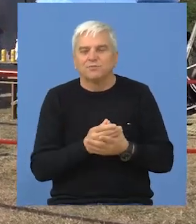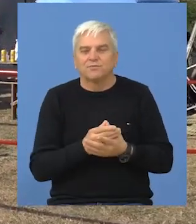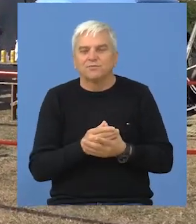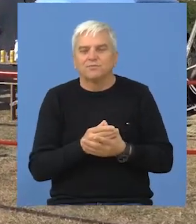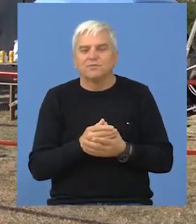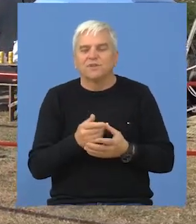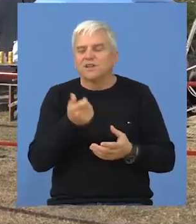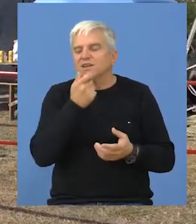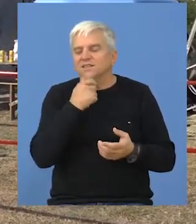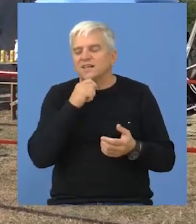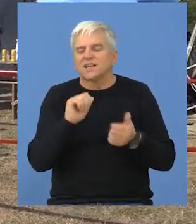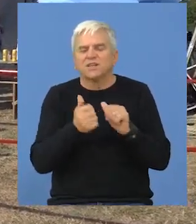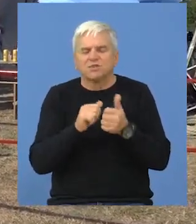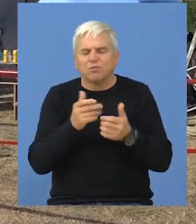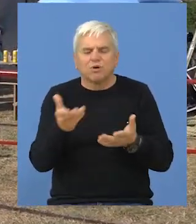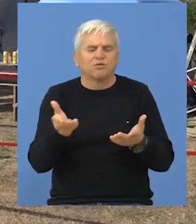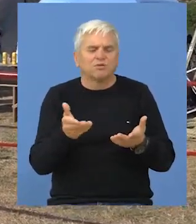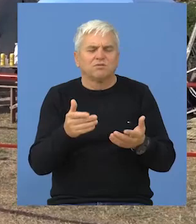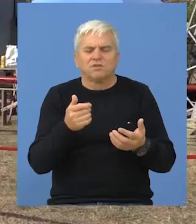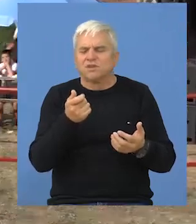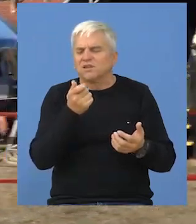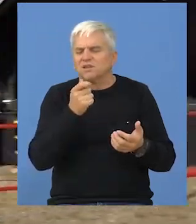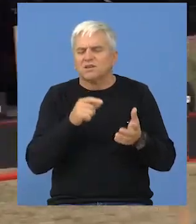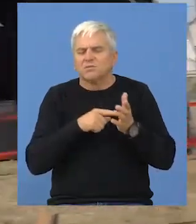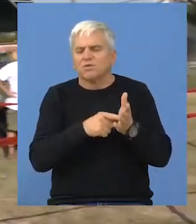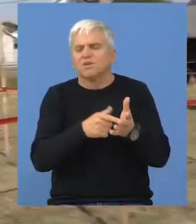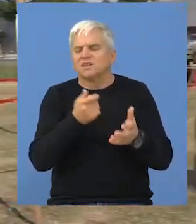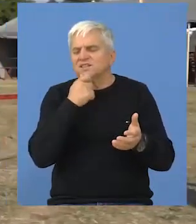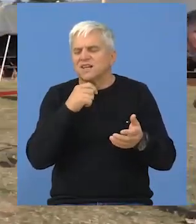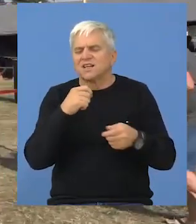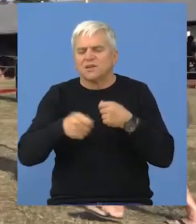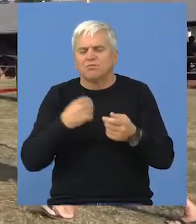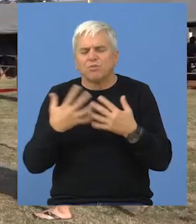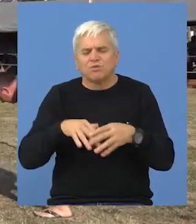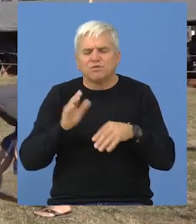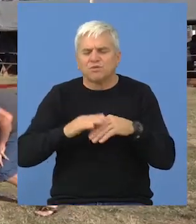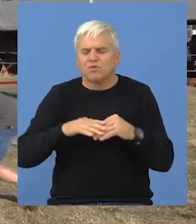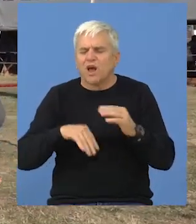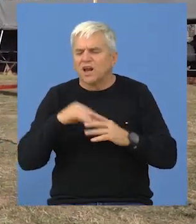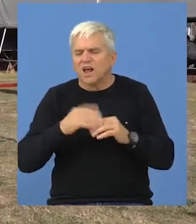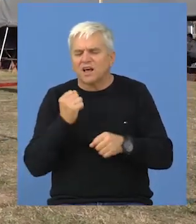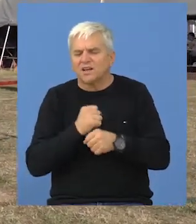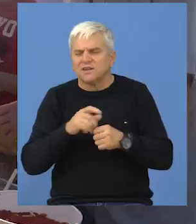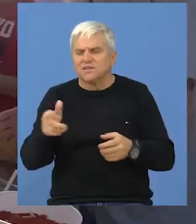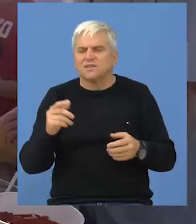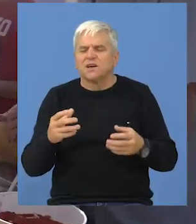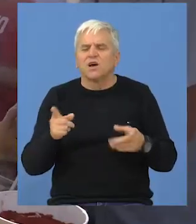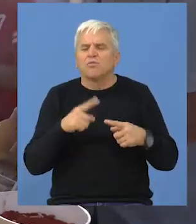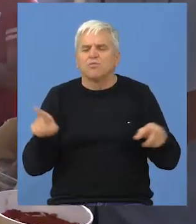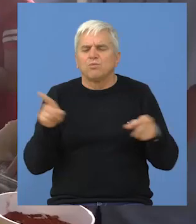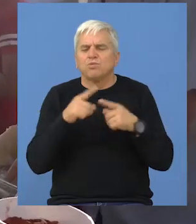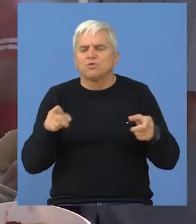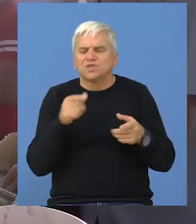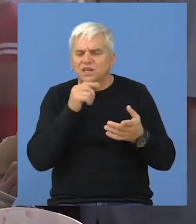starih sportova, prikazivanja starih zanata i rukotvorina, zatim